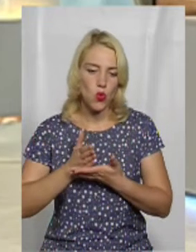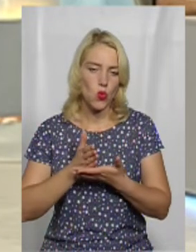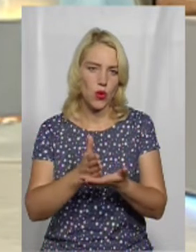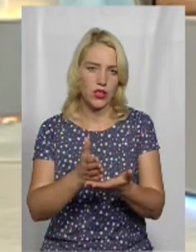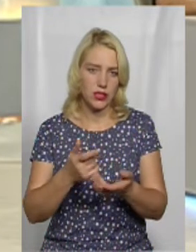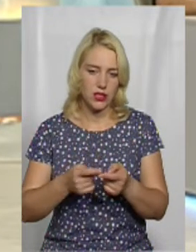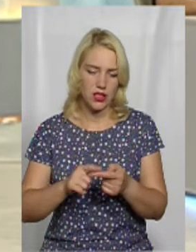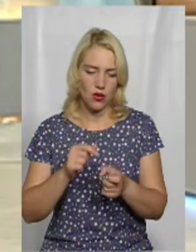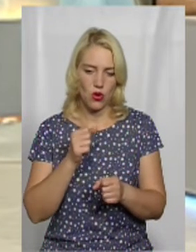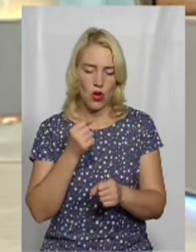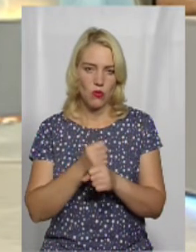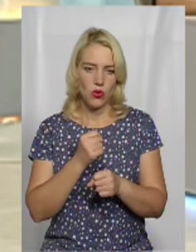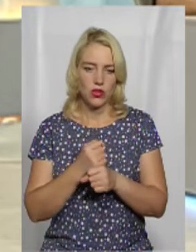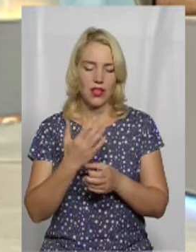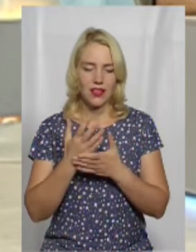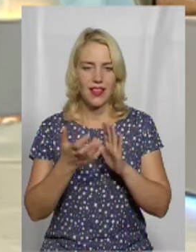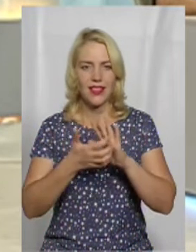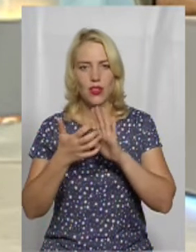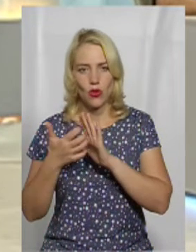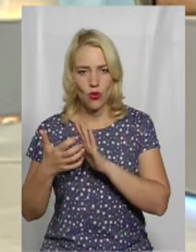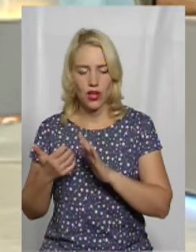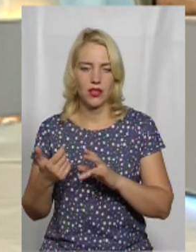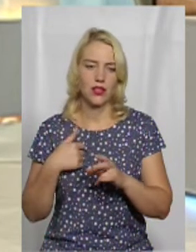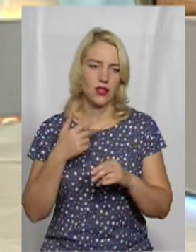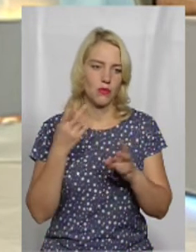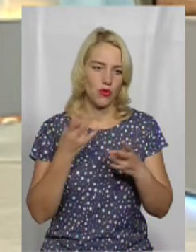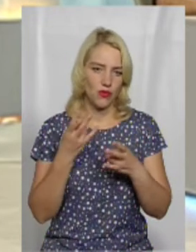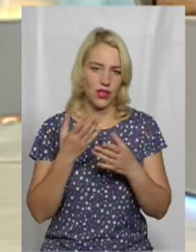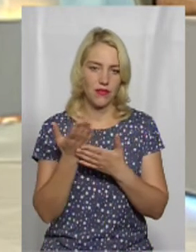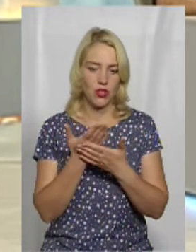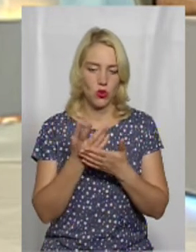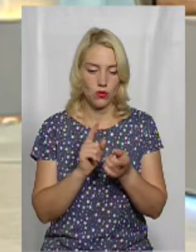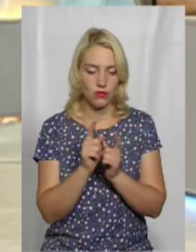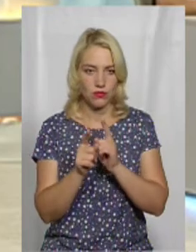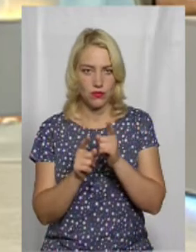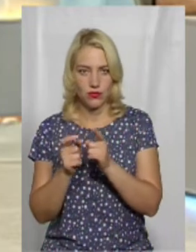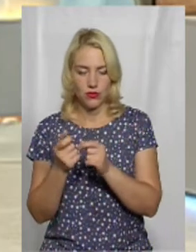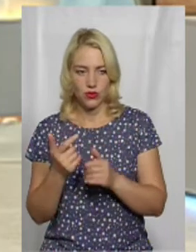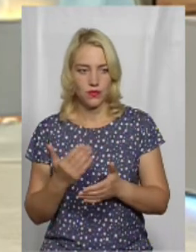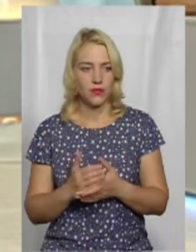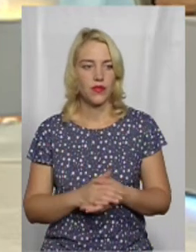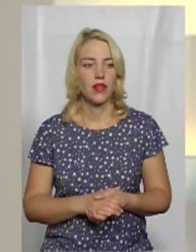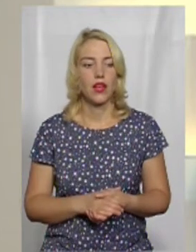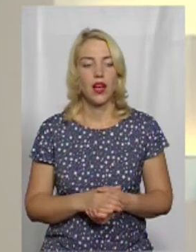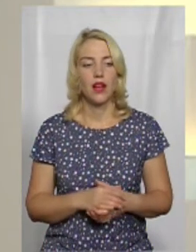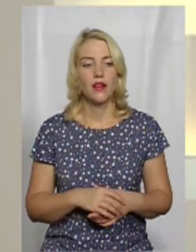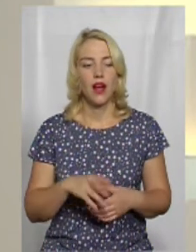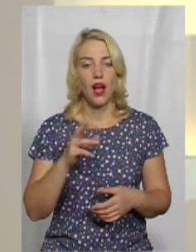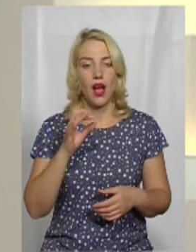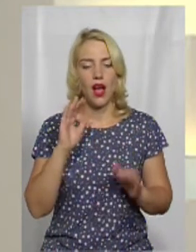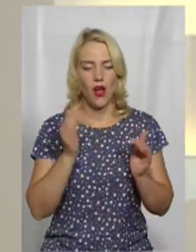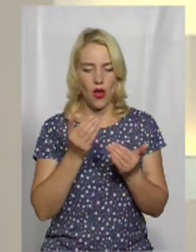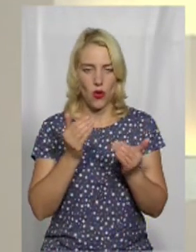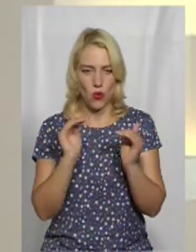Але там є багато своїх надоліків, які ми вже в повній картині зовсім змінимо і ми зробимо краще. А от в тезері ролику ми